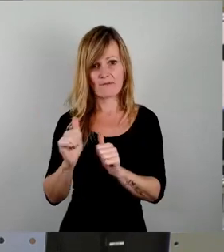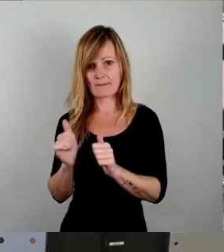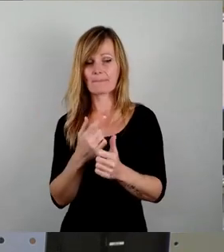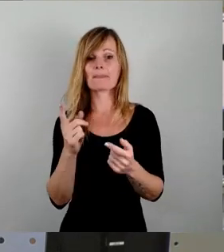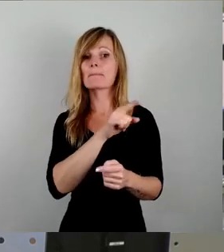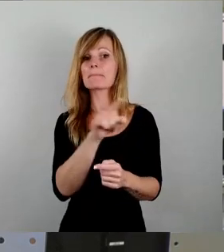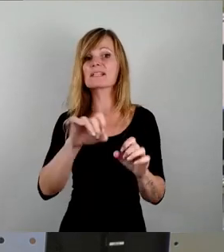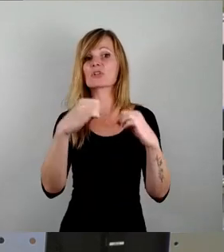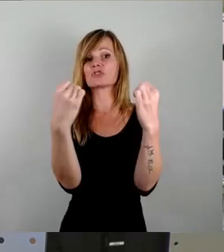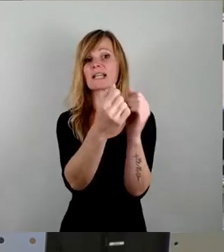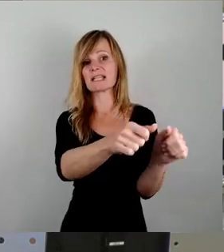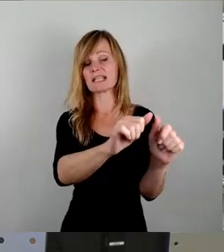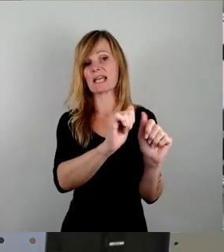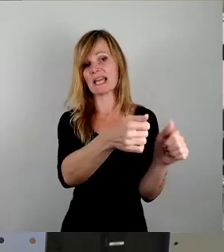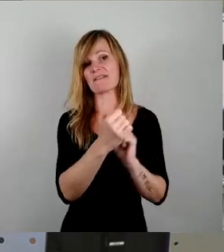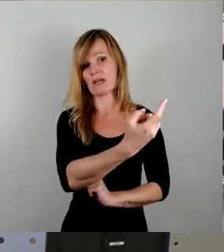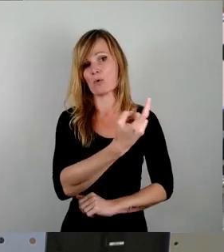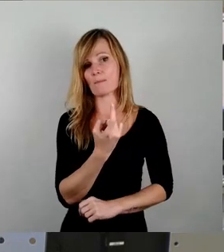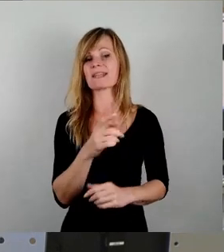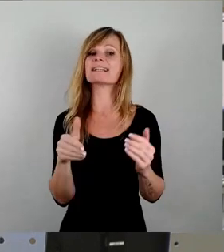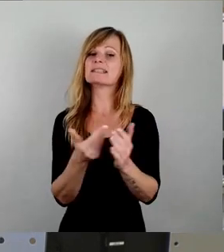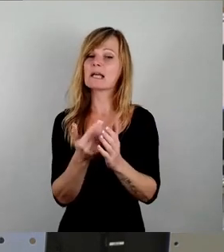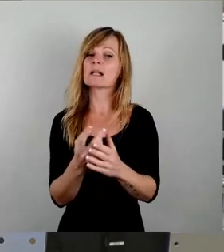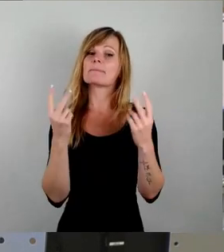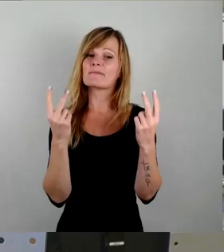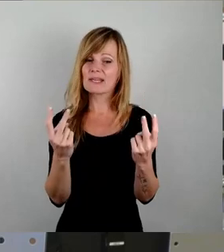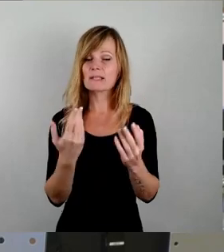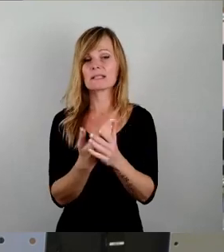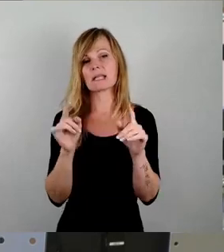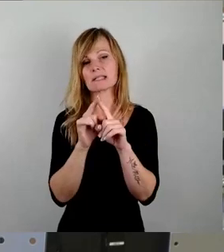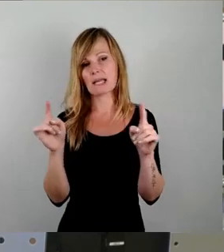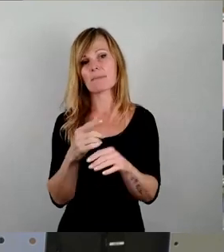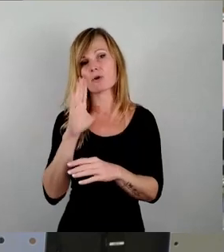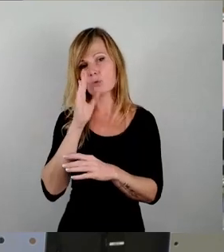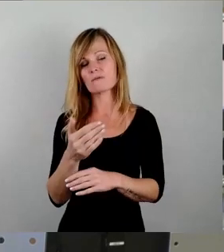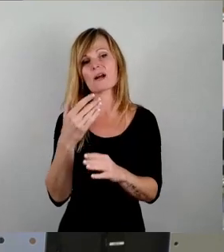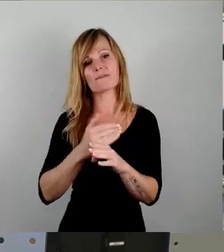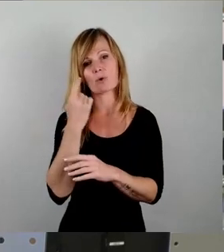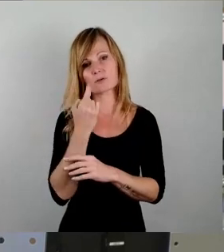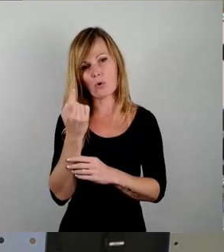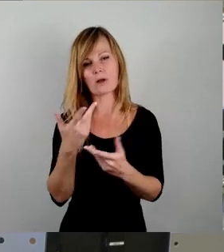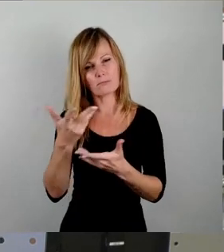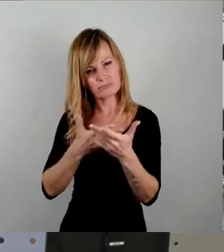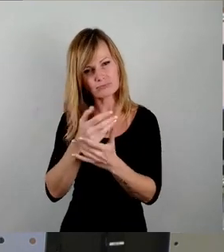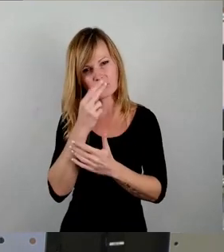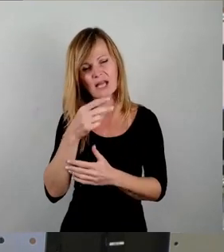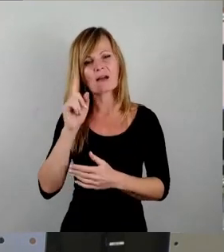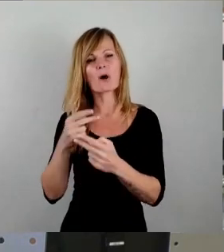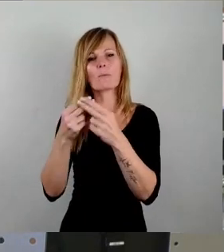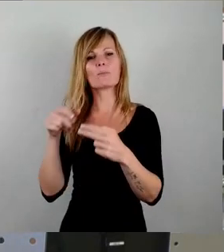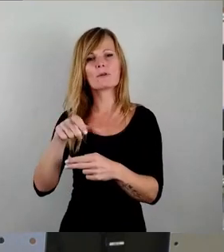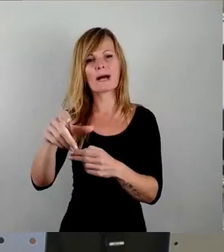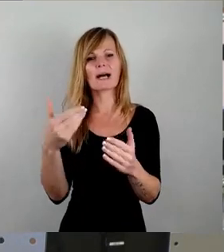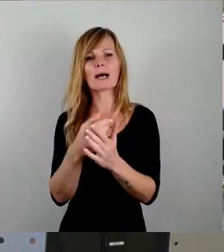eintrifft. Daher ist es wichtig, sich mit dem Thema Notfallvorsorge auseinanderzusetzen. Frau Mühlbach, dazu gibt es sogar vom